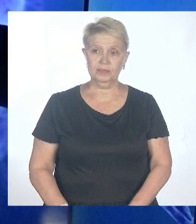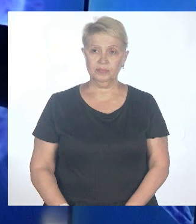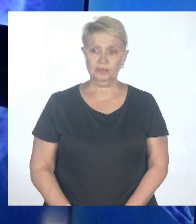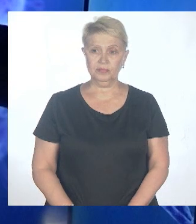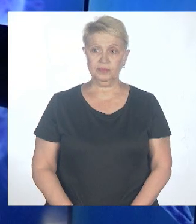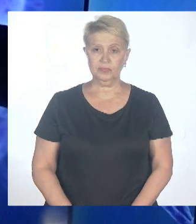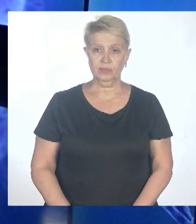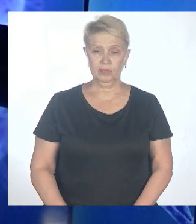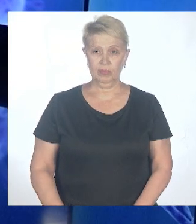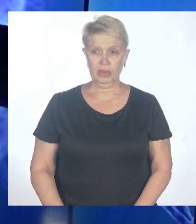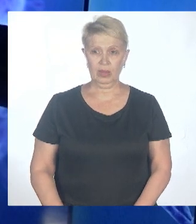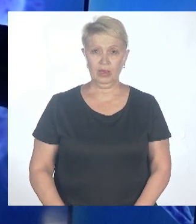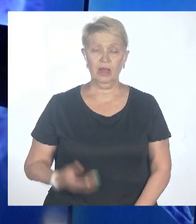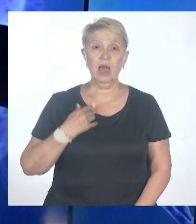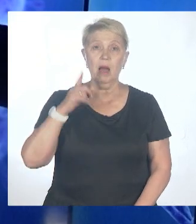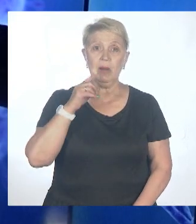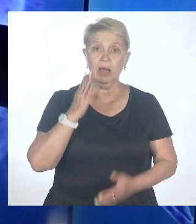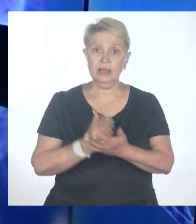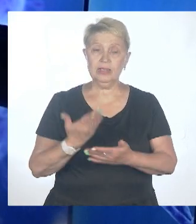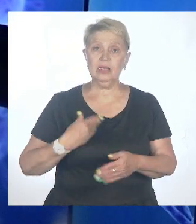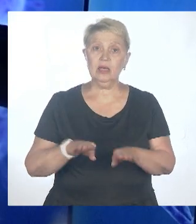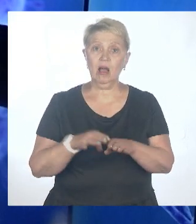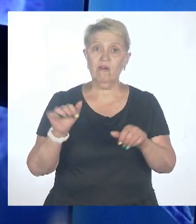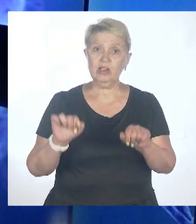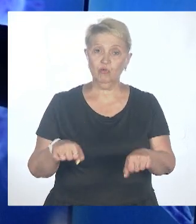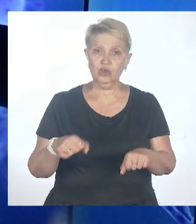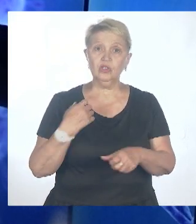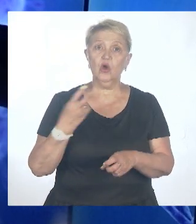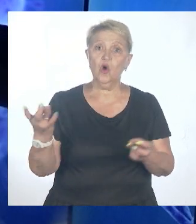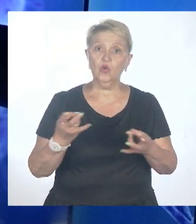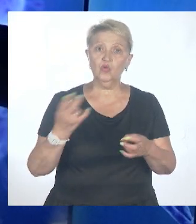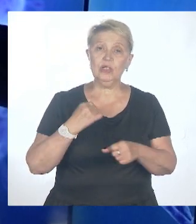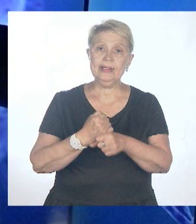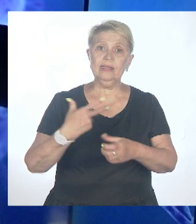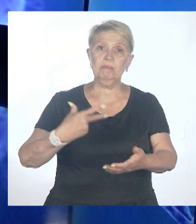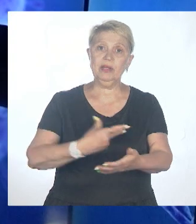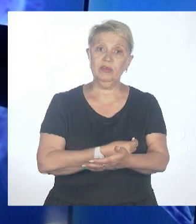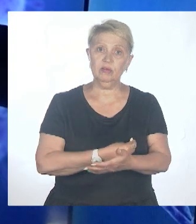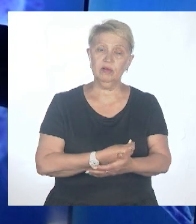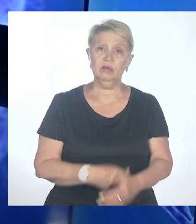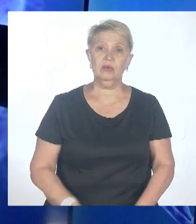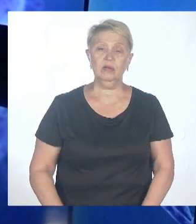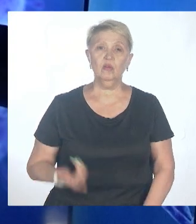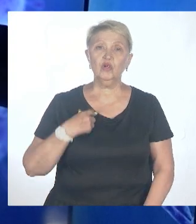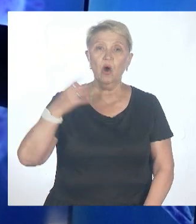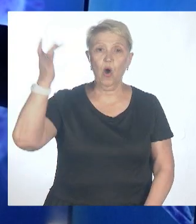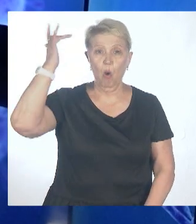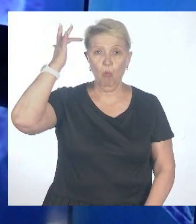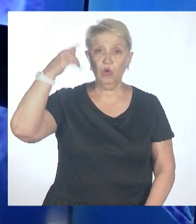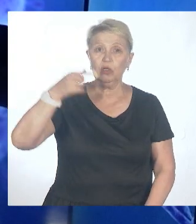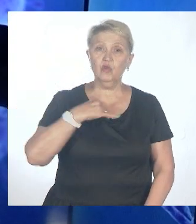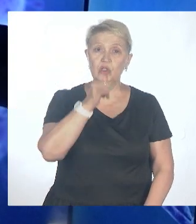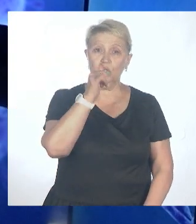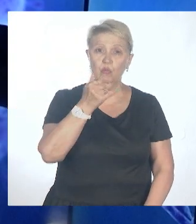сделать передышку, пока есть такая возможность. Мозг не может просто вот постоянно находиться в этом состоянии, в стрессовом. Это все понятно. И